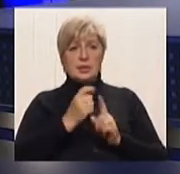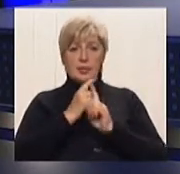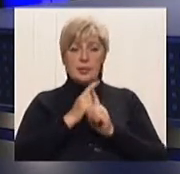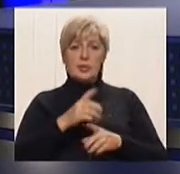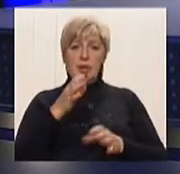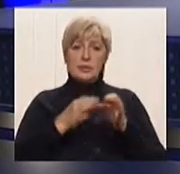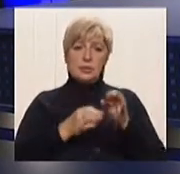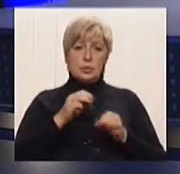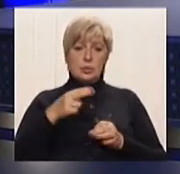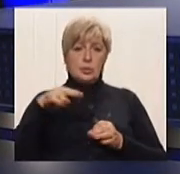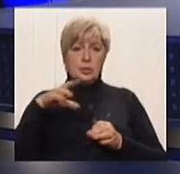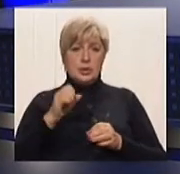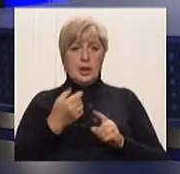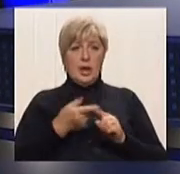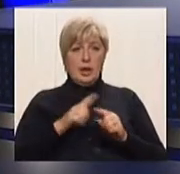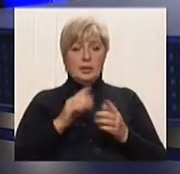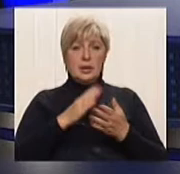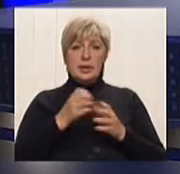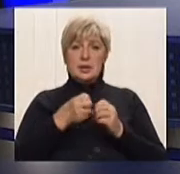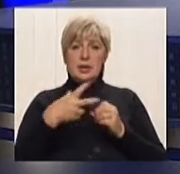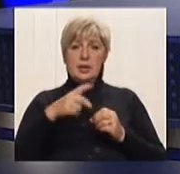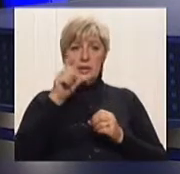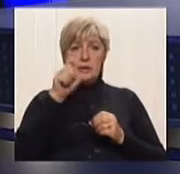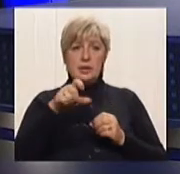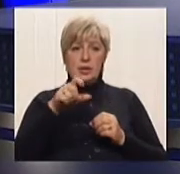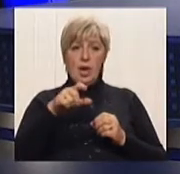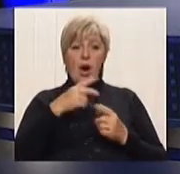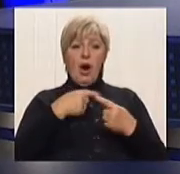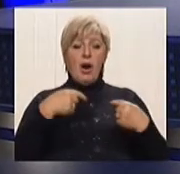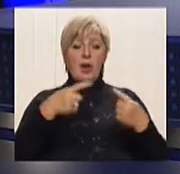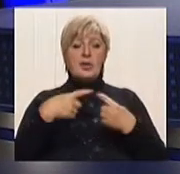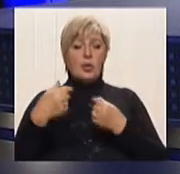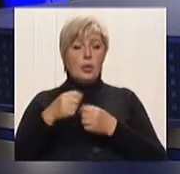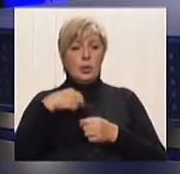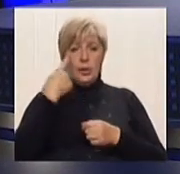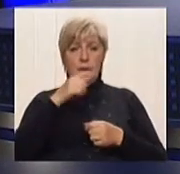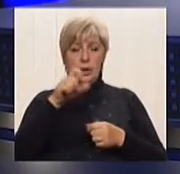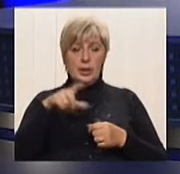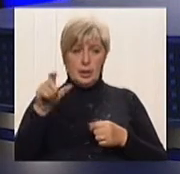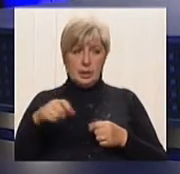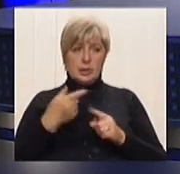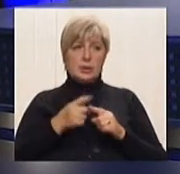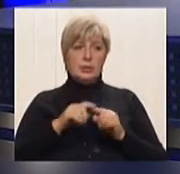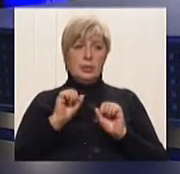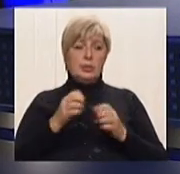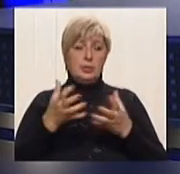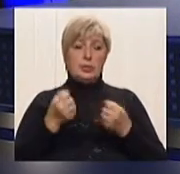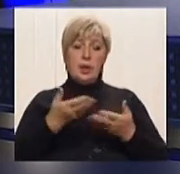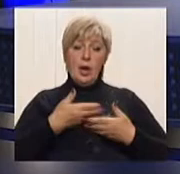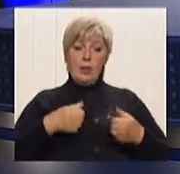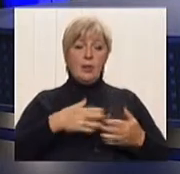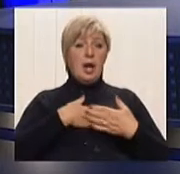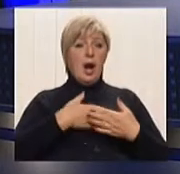– це є 13 категорій лиц, які можуть її отримати. Нам, обіцівникам, трохи проще, тому що ми